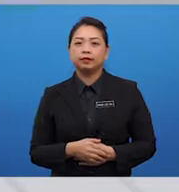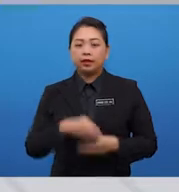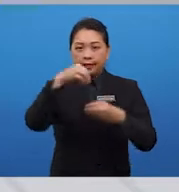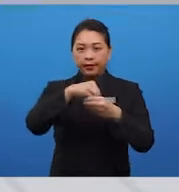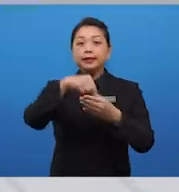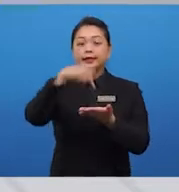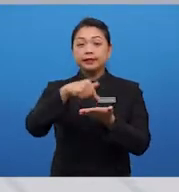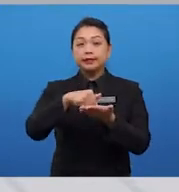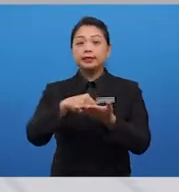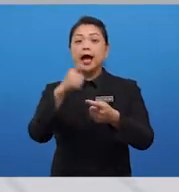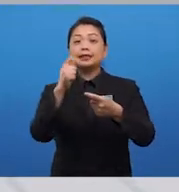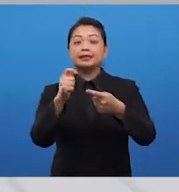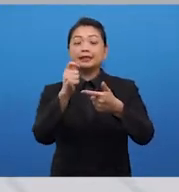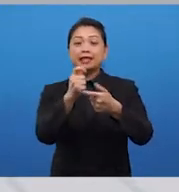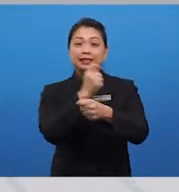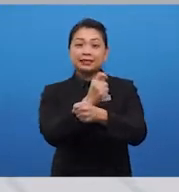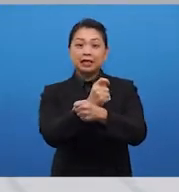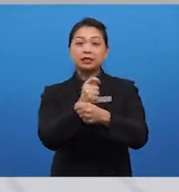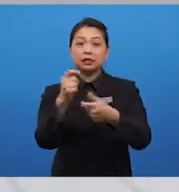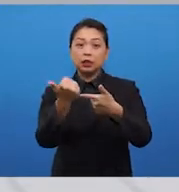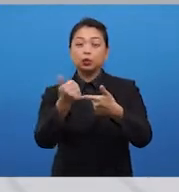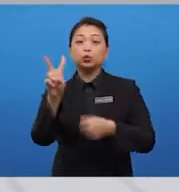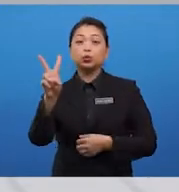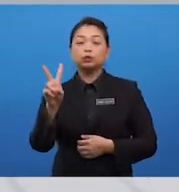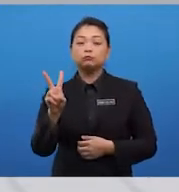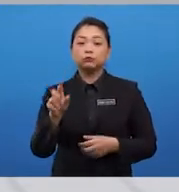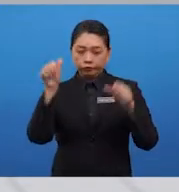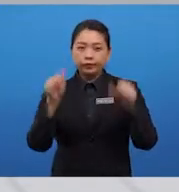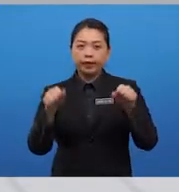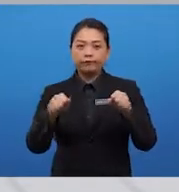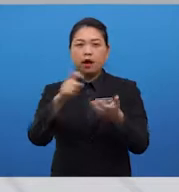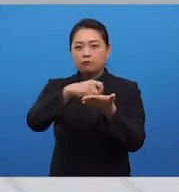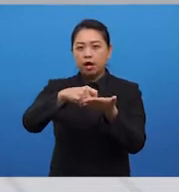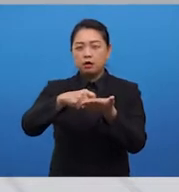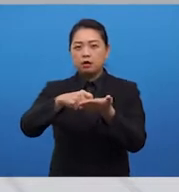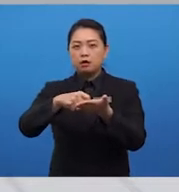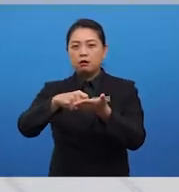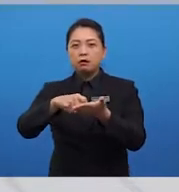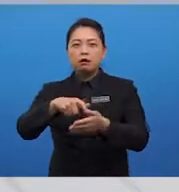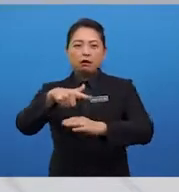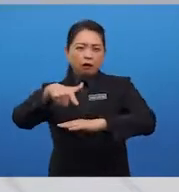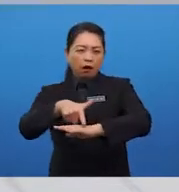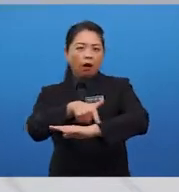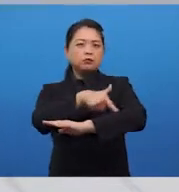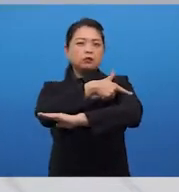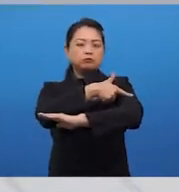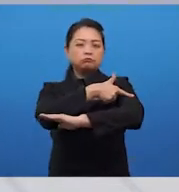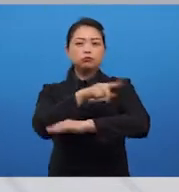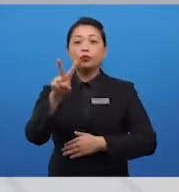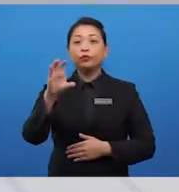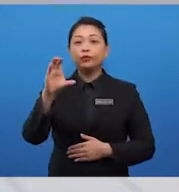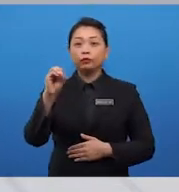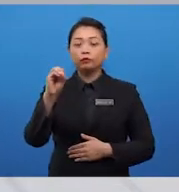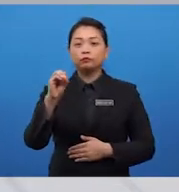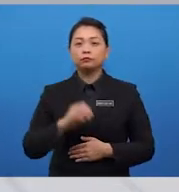this task, Task 2, you can afford to write longer, 250 words minimum. And therefore,